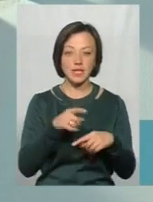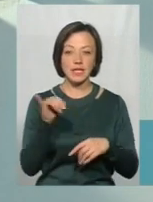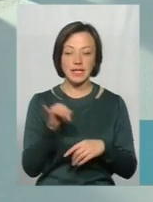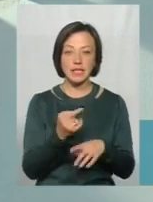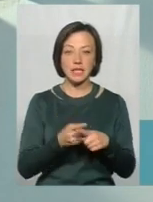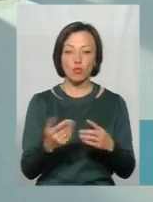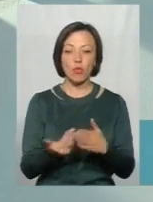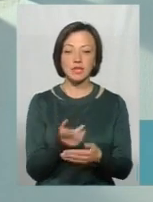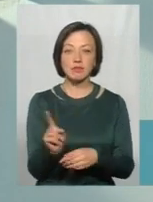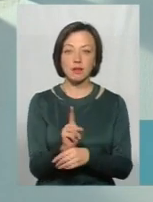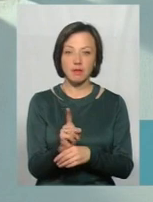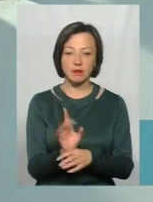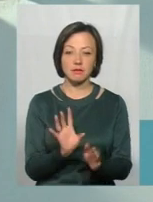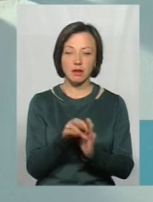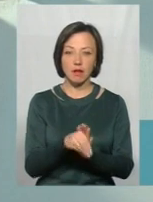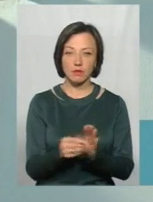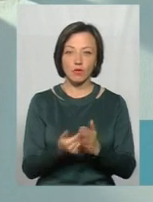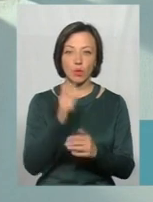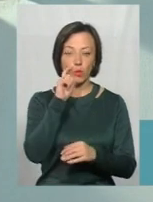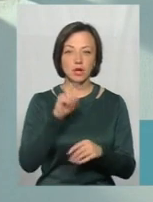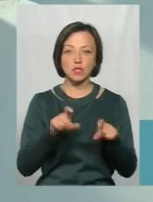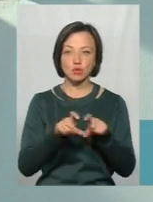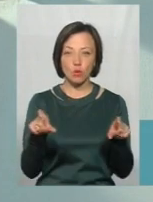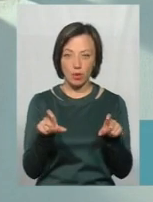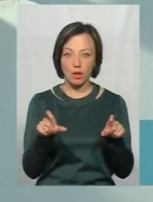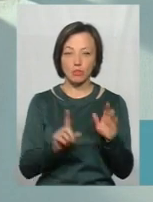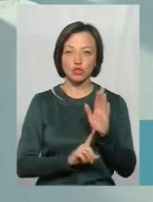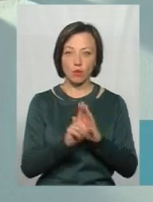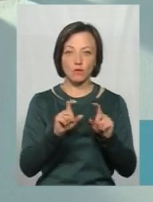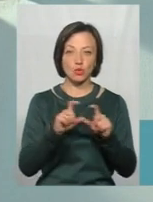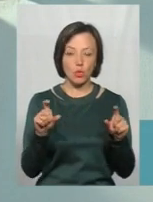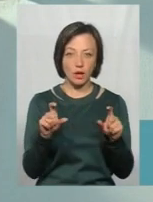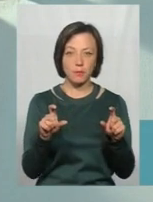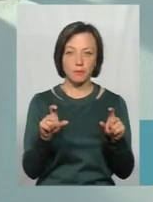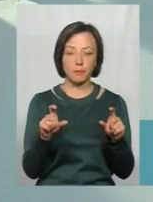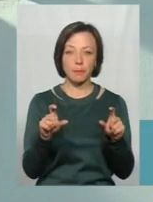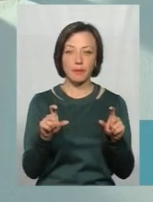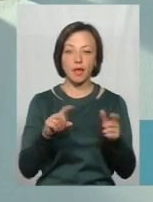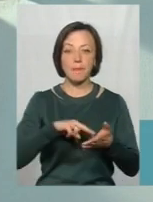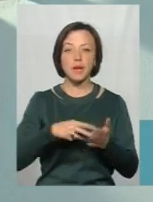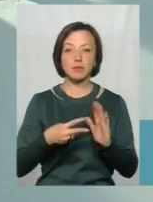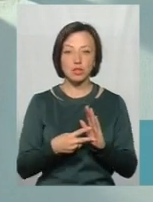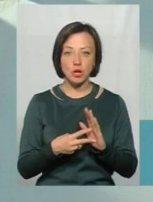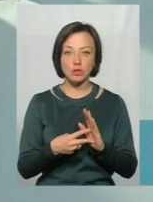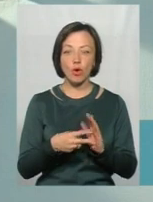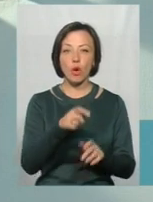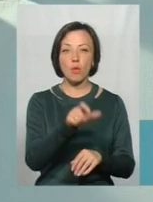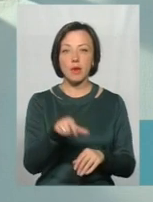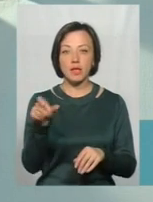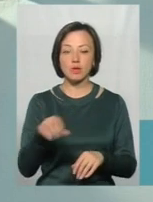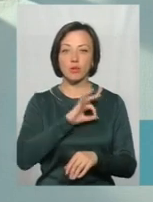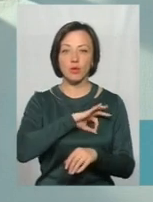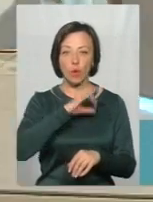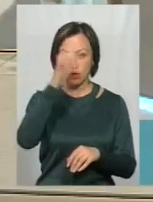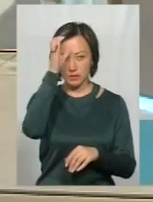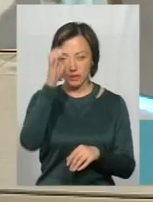ті нові стандарти, які закладені в новій українській школі, початковій школі, вони передбачають якраз громадянську, правову і